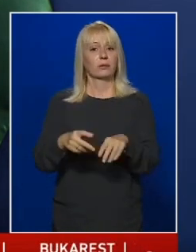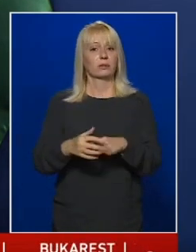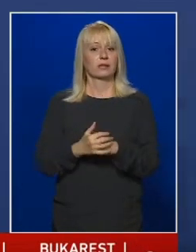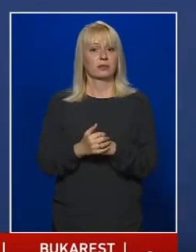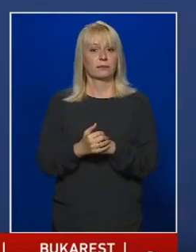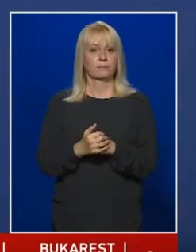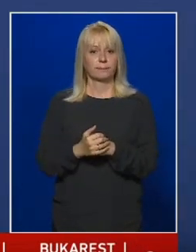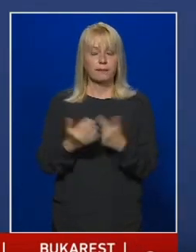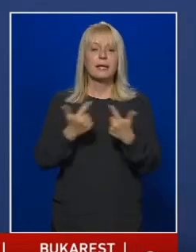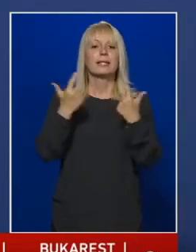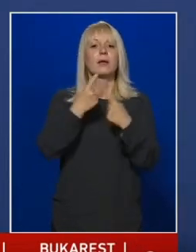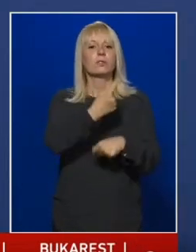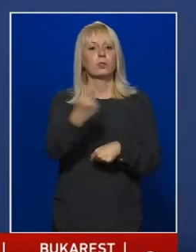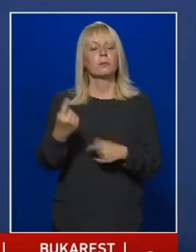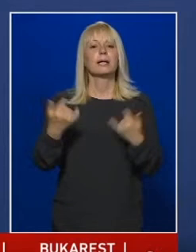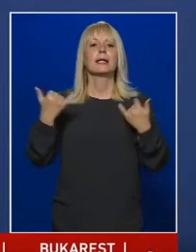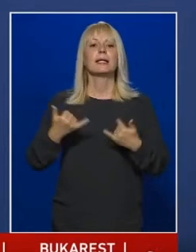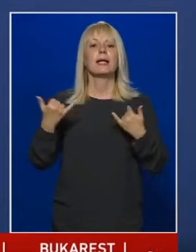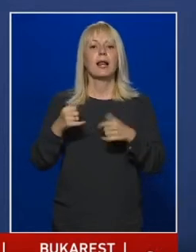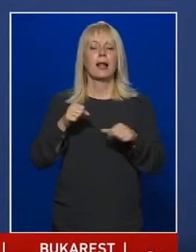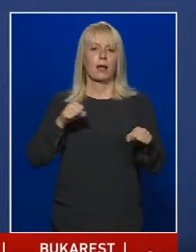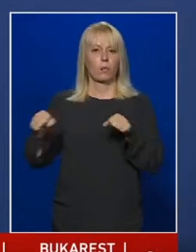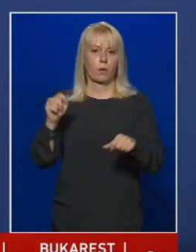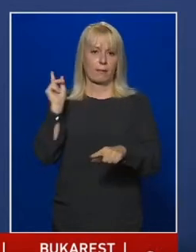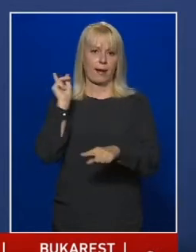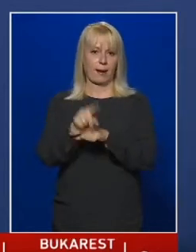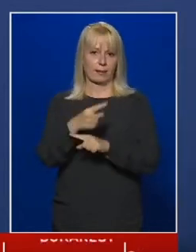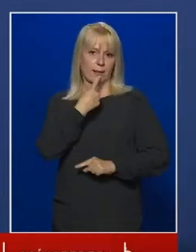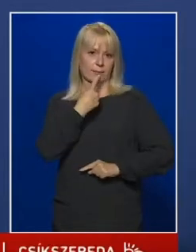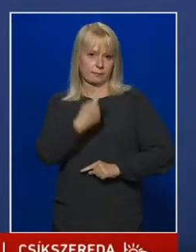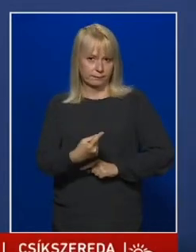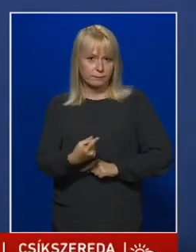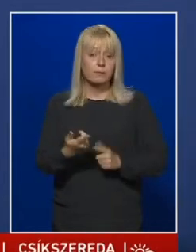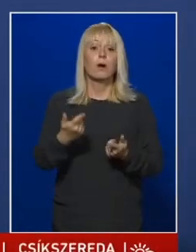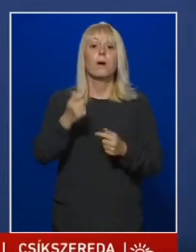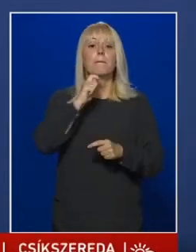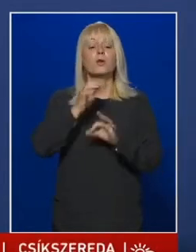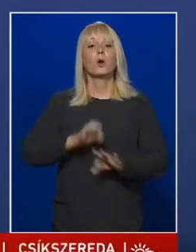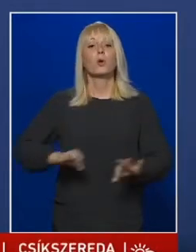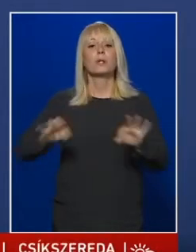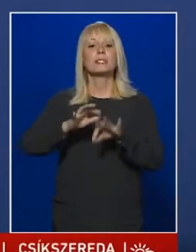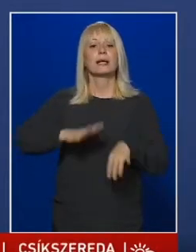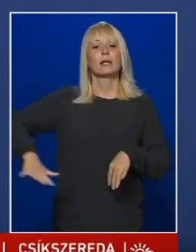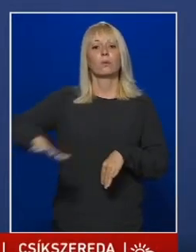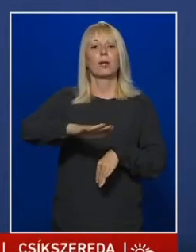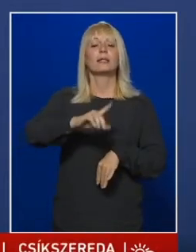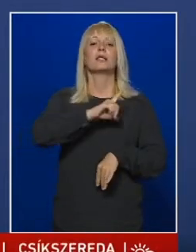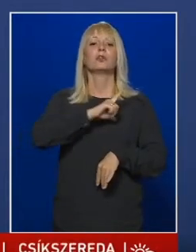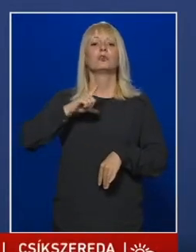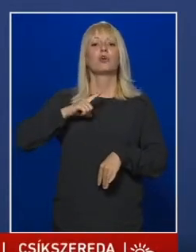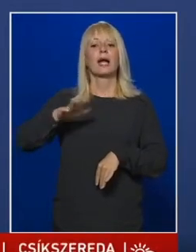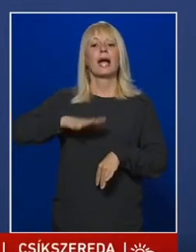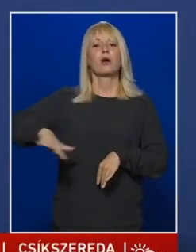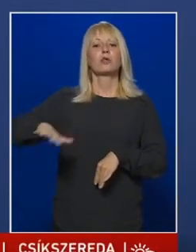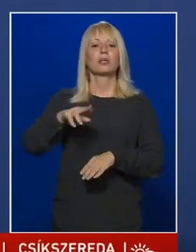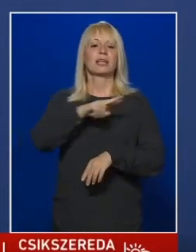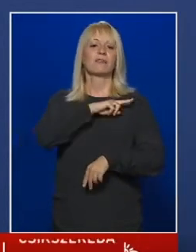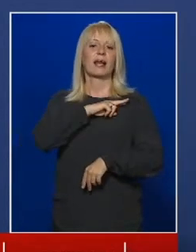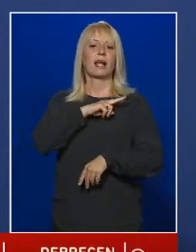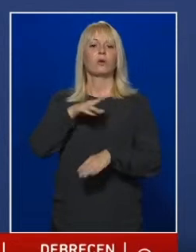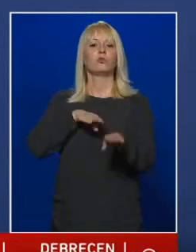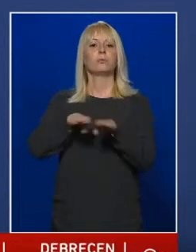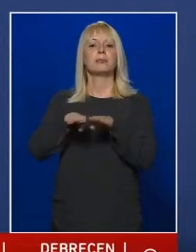Tájékoztatom Önöket, hogy a jelenleg hatályos kormányrendelet szerint Magyarország területét csak az ágazatért felelős miniszter külön